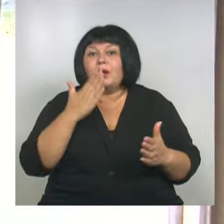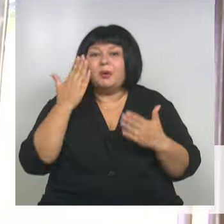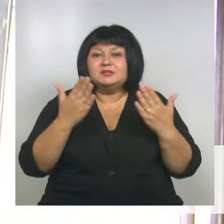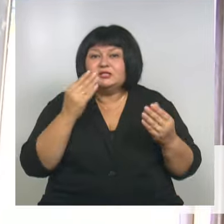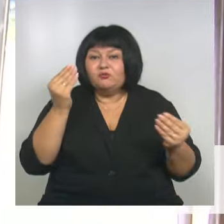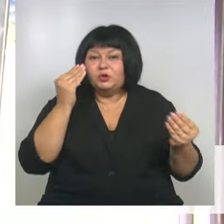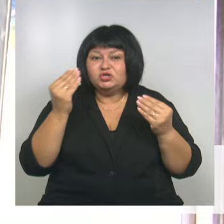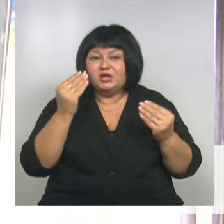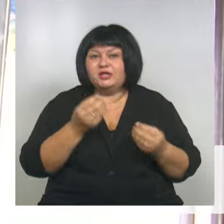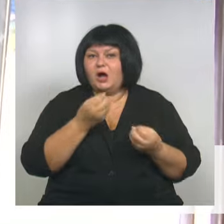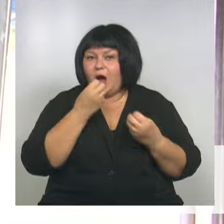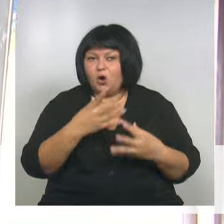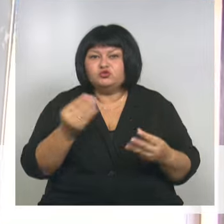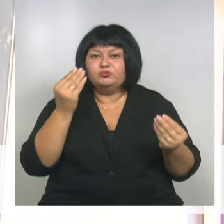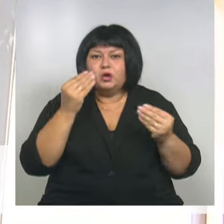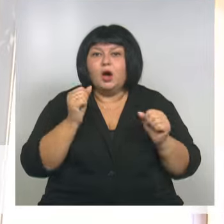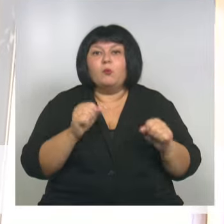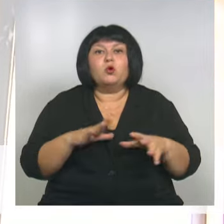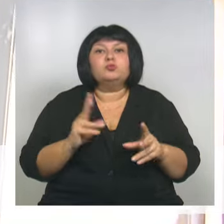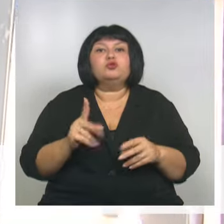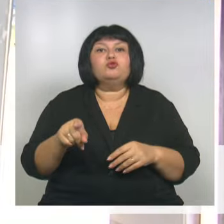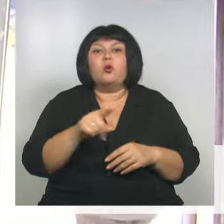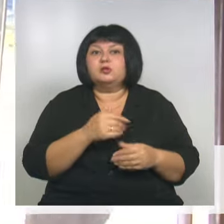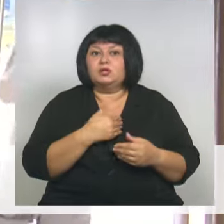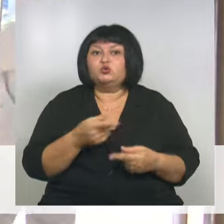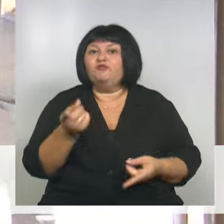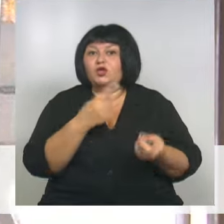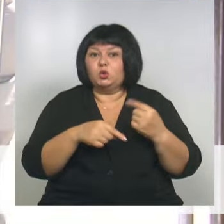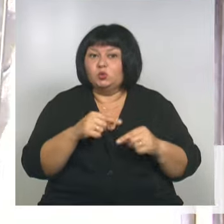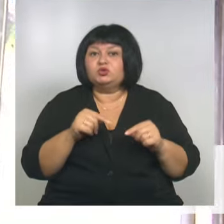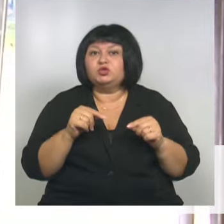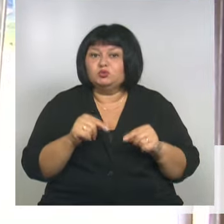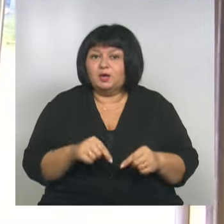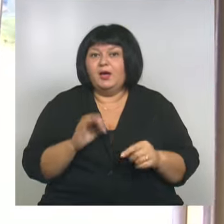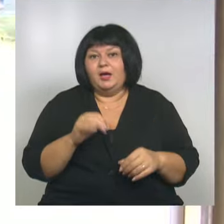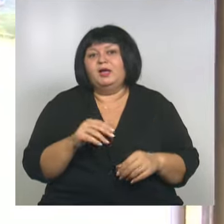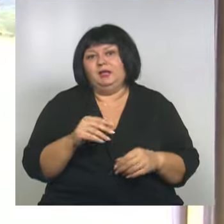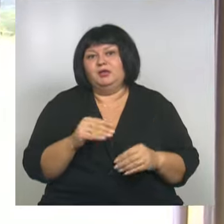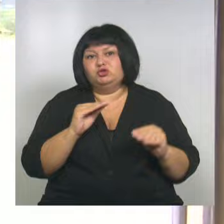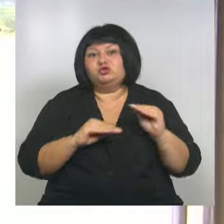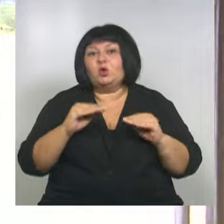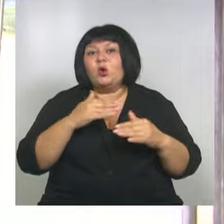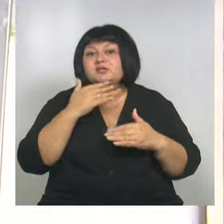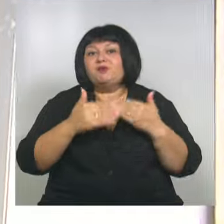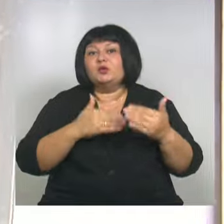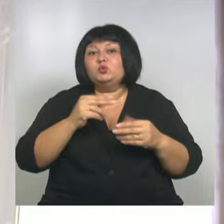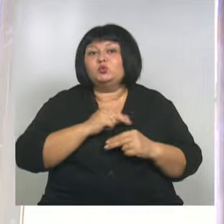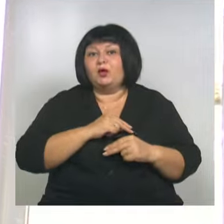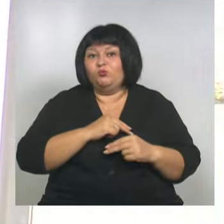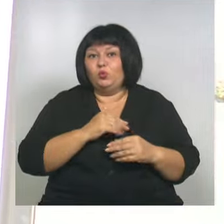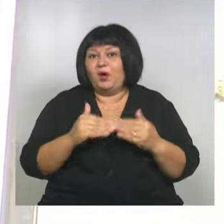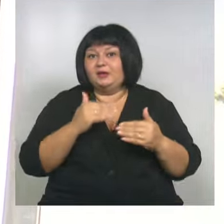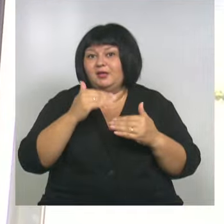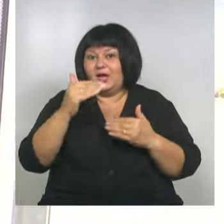впечатлений, хороших впечатлений. Может быть, кто-то захочет потом вернуться сюда и строить здесь свою трудовую карьеру. Так что всем себя